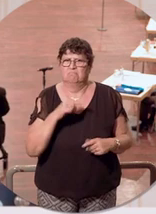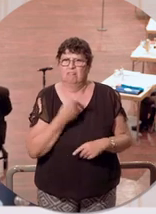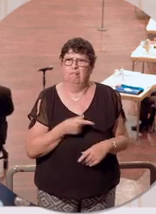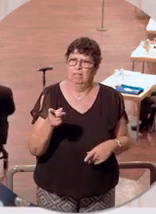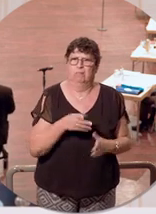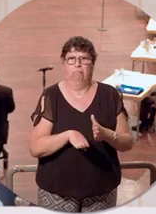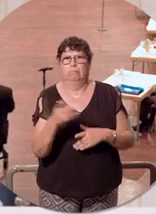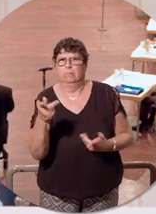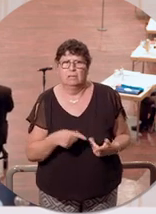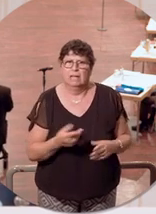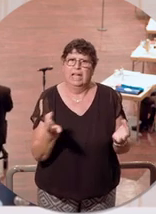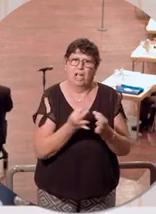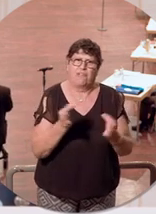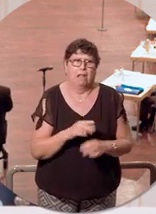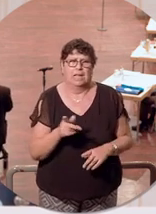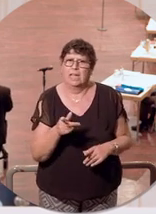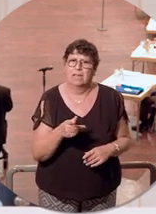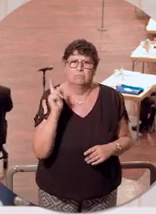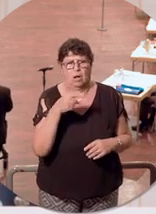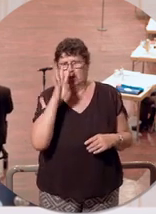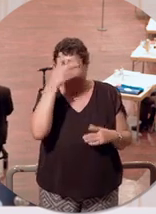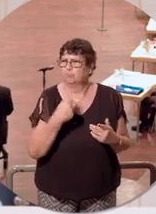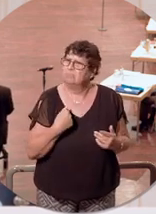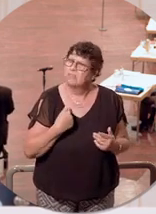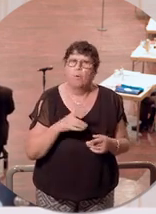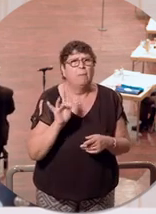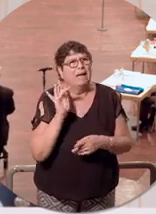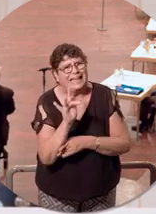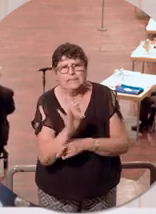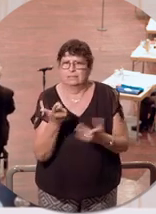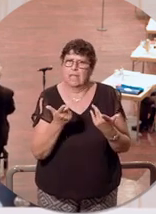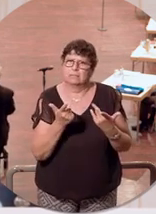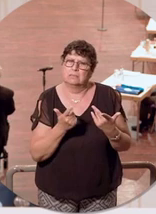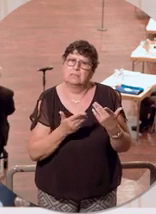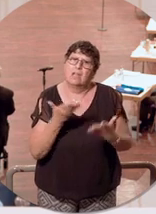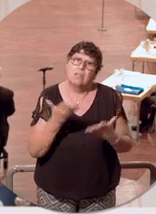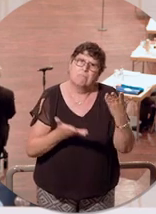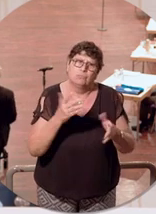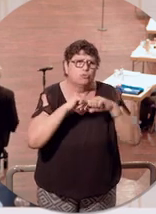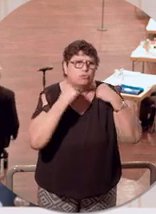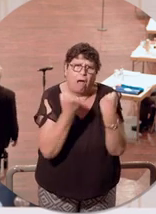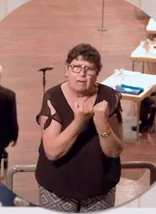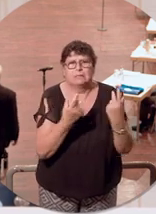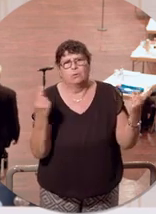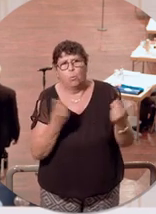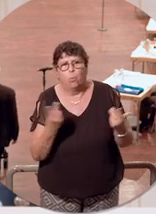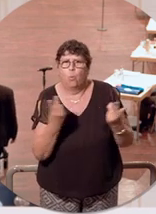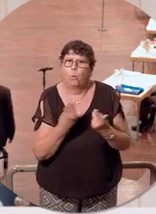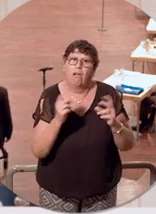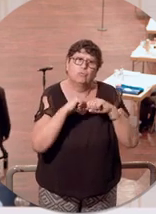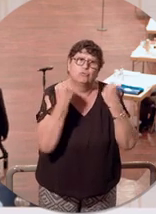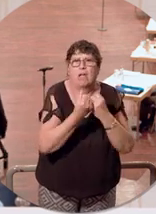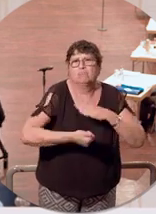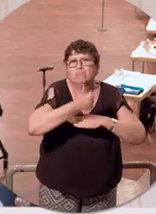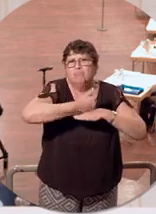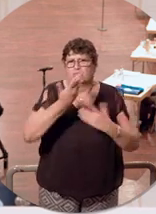ist jetzt irgendeine Gefahr. Das war schon immer Unsinn. Und ich habe das auch immer kritisiert, dass manche Staaten oder Staatschefs,